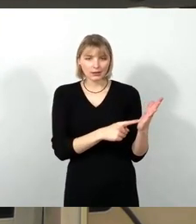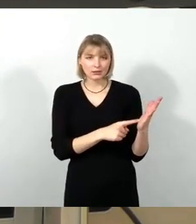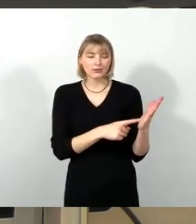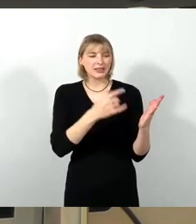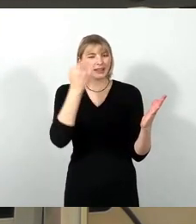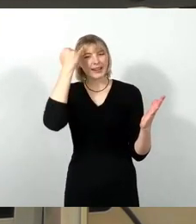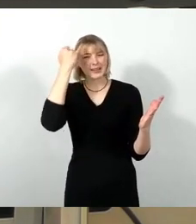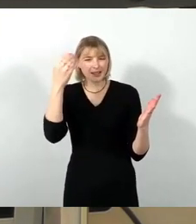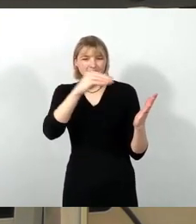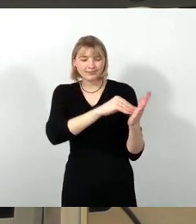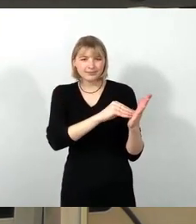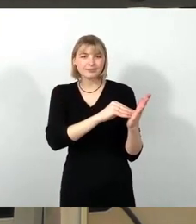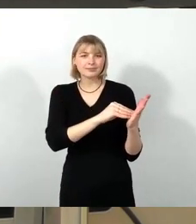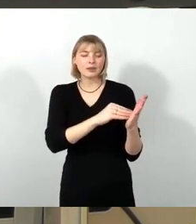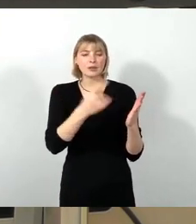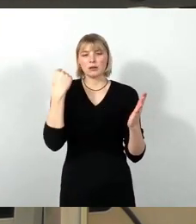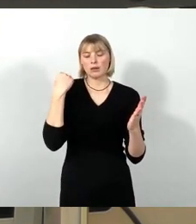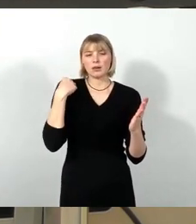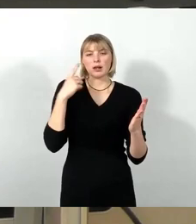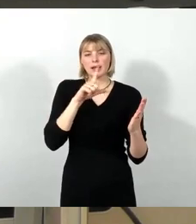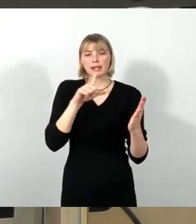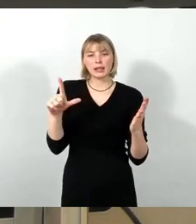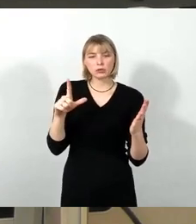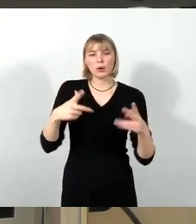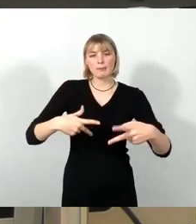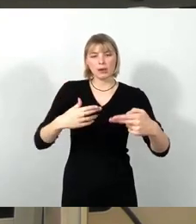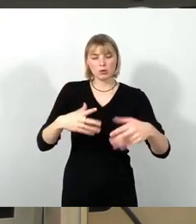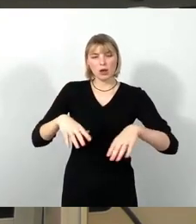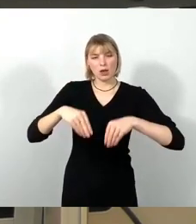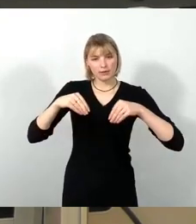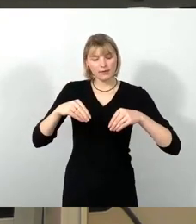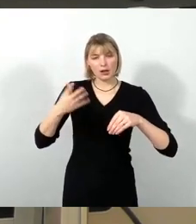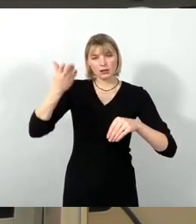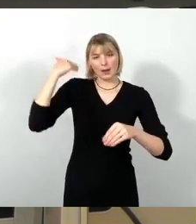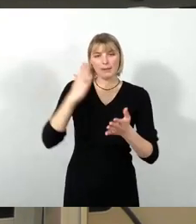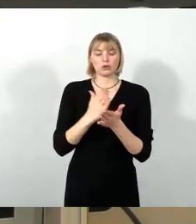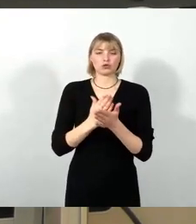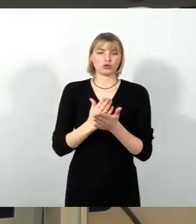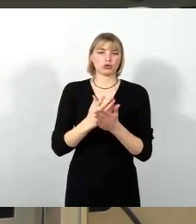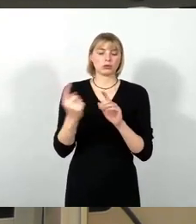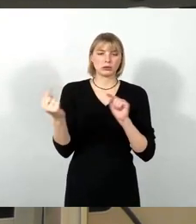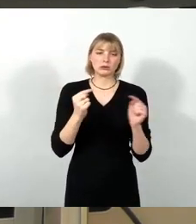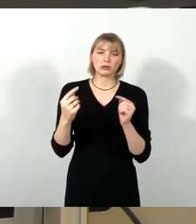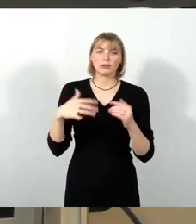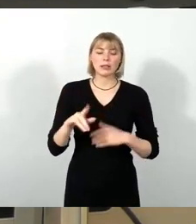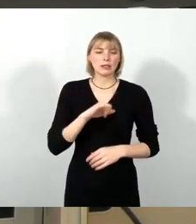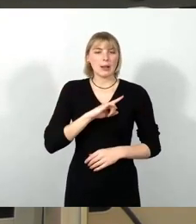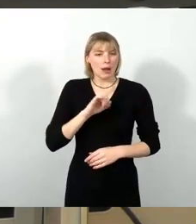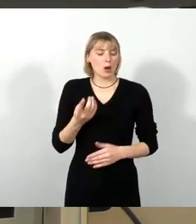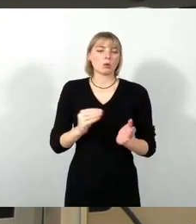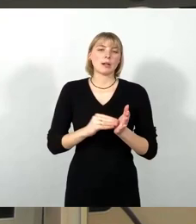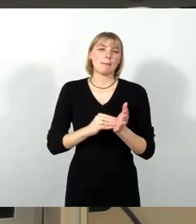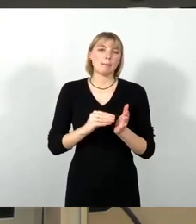Legislaturperiode in der Fraktion, der ich damals angehörte, diskutiert wurde, von mir auch selber in einem